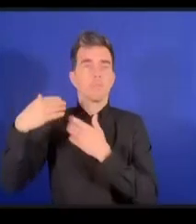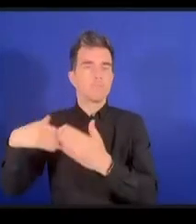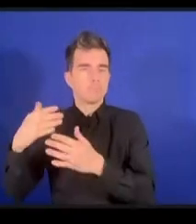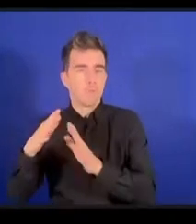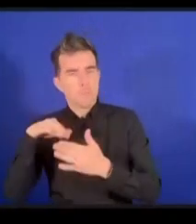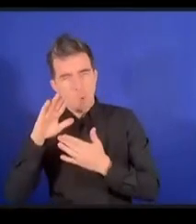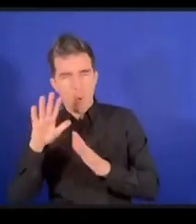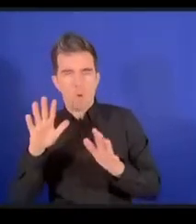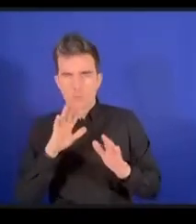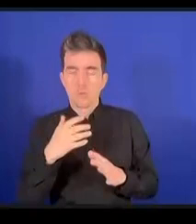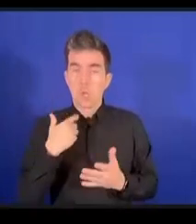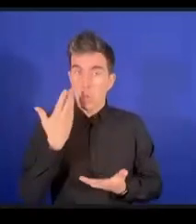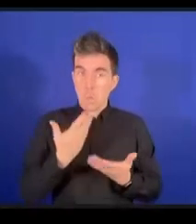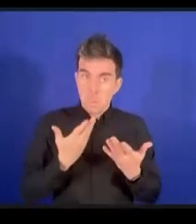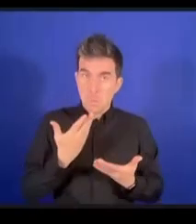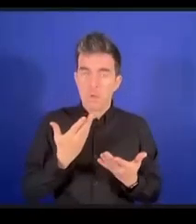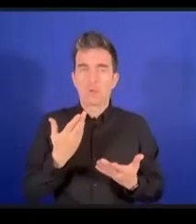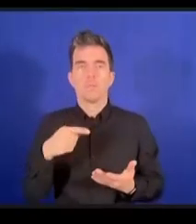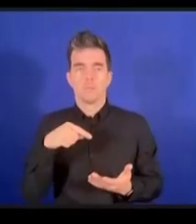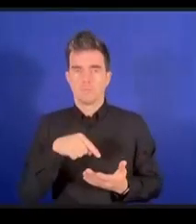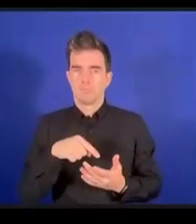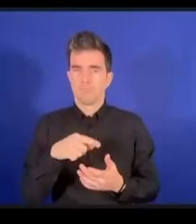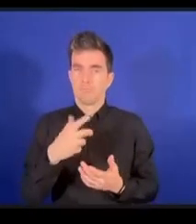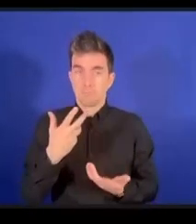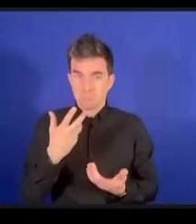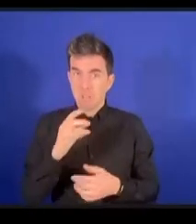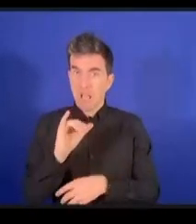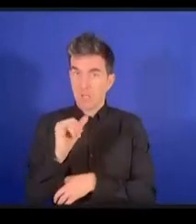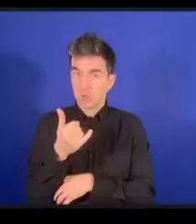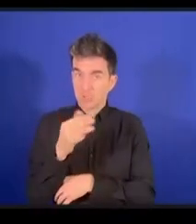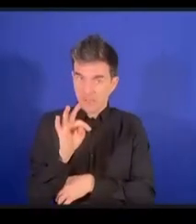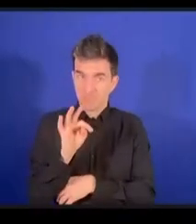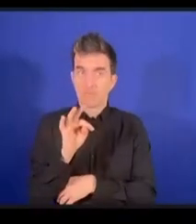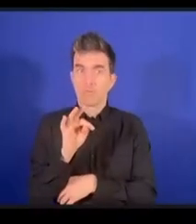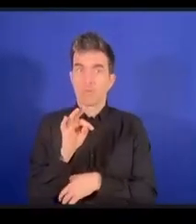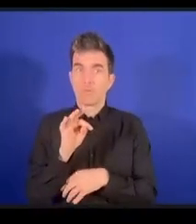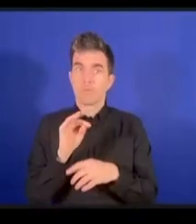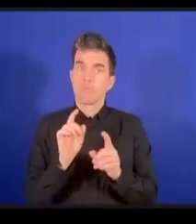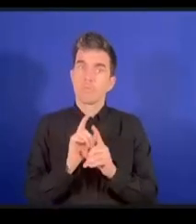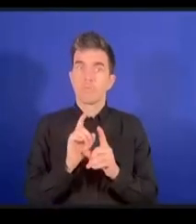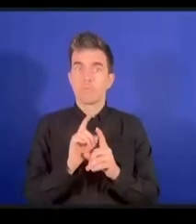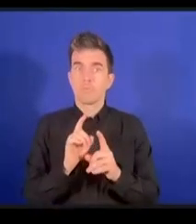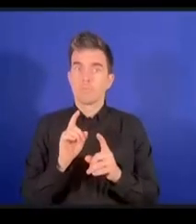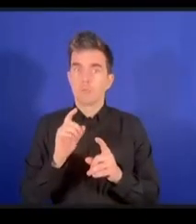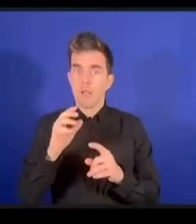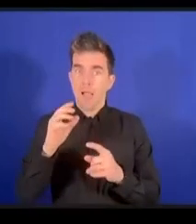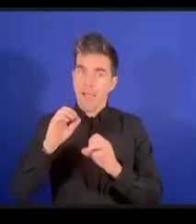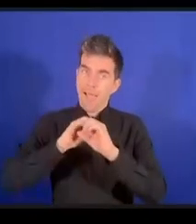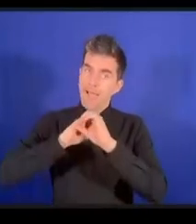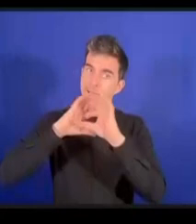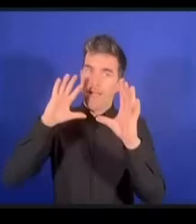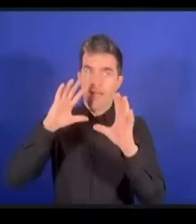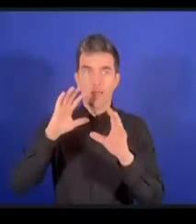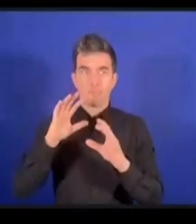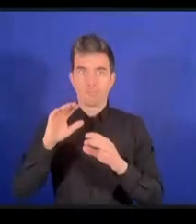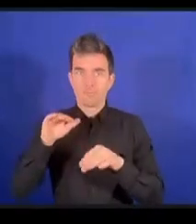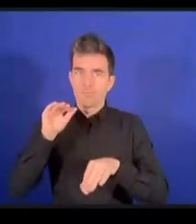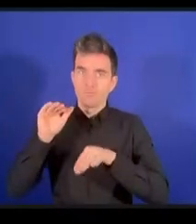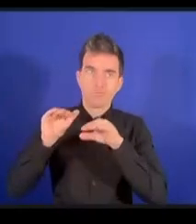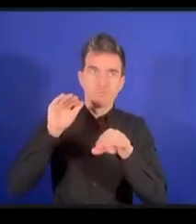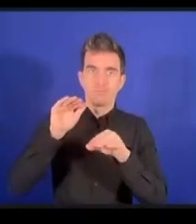il faudrait que le FGI minimise son intérêt de ce côté-là pour se concentrer plutôt sur